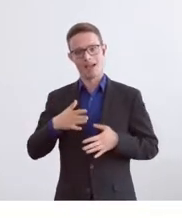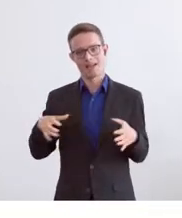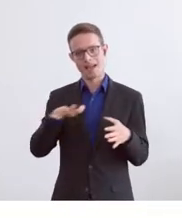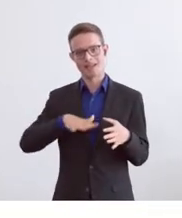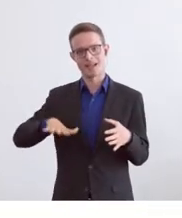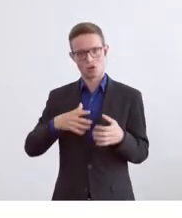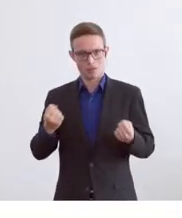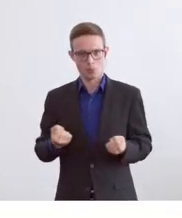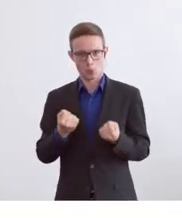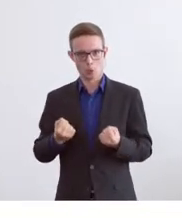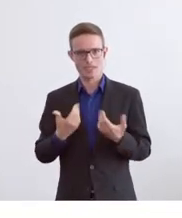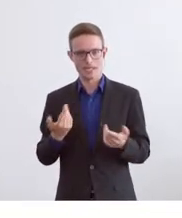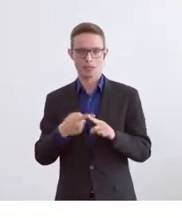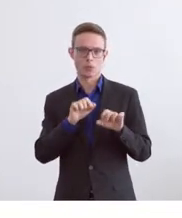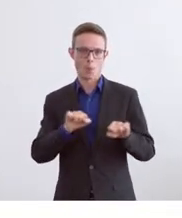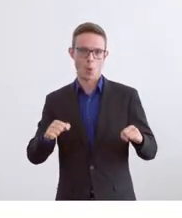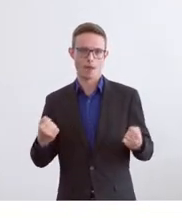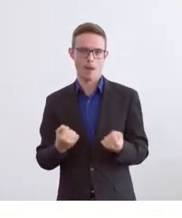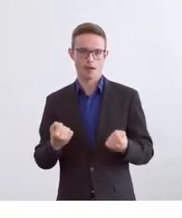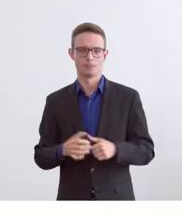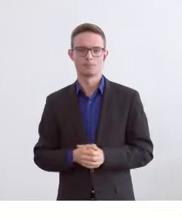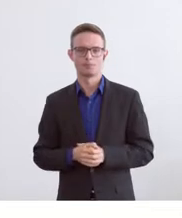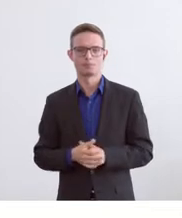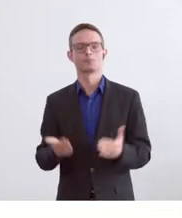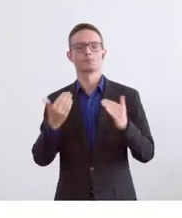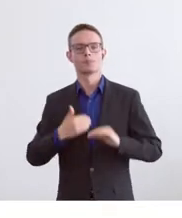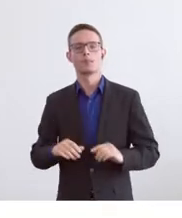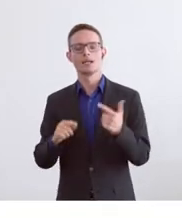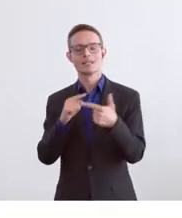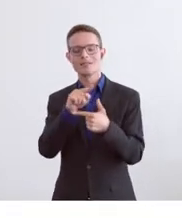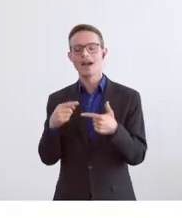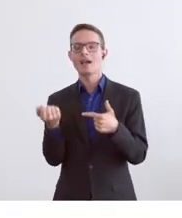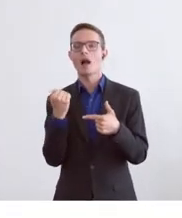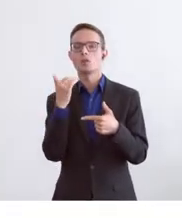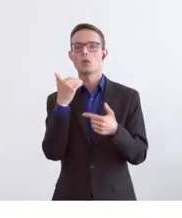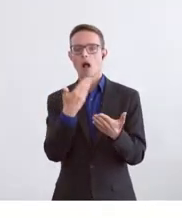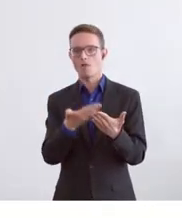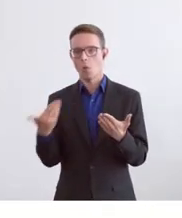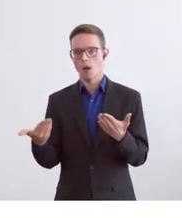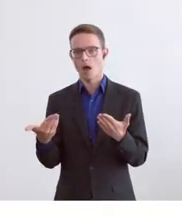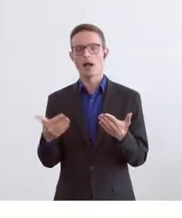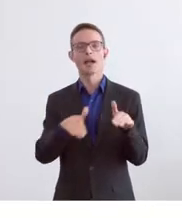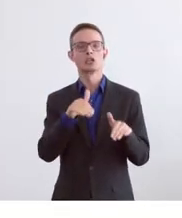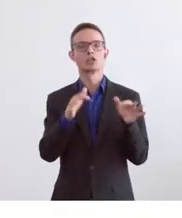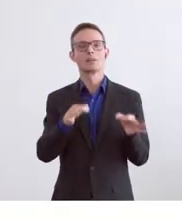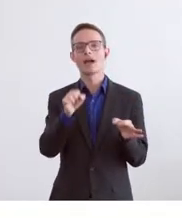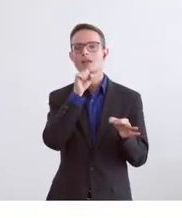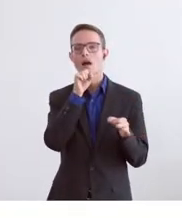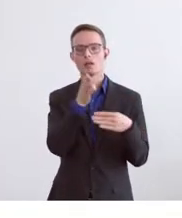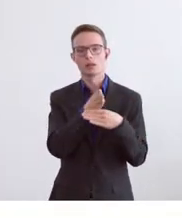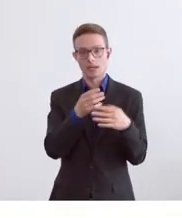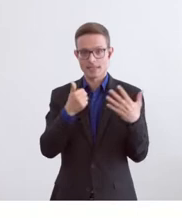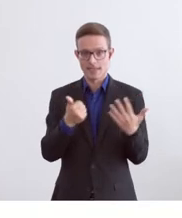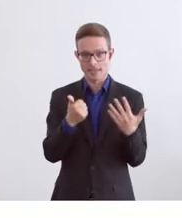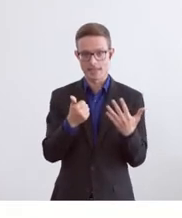ermöglichen Dann zu den beiden kantonalen Vorlagen, Stimmrechtsalter 16, ist mit gemäss